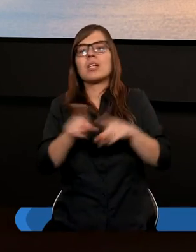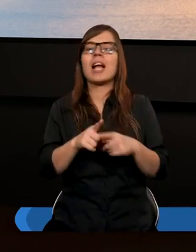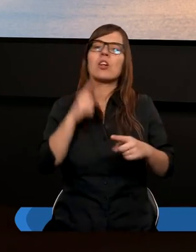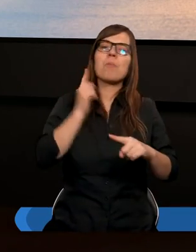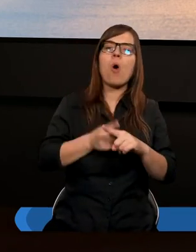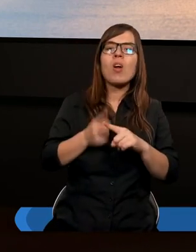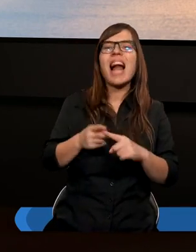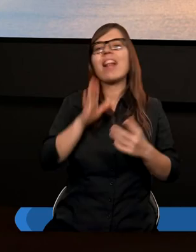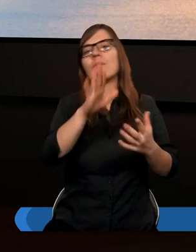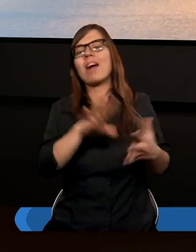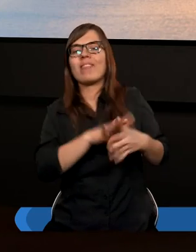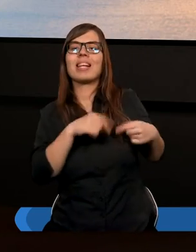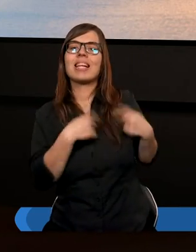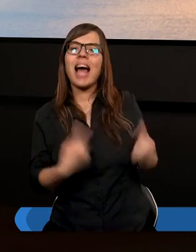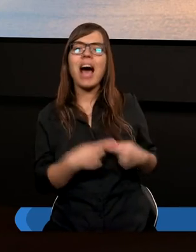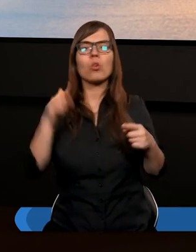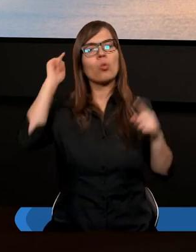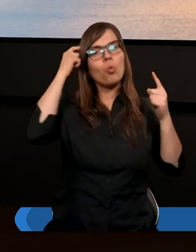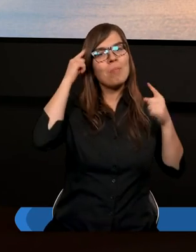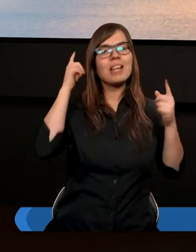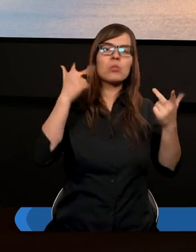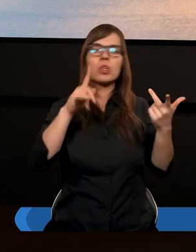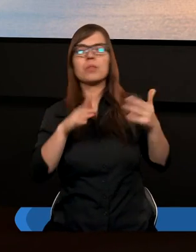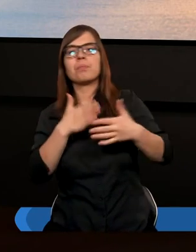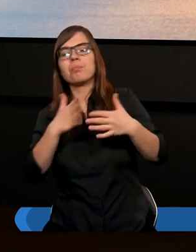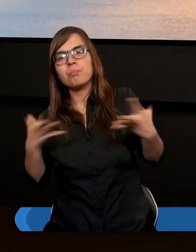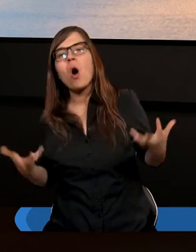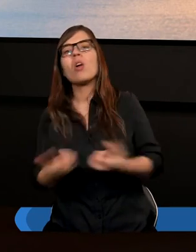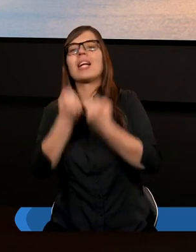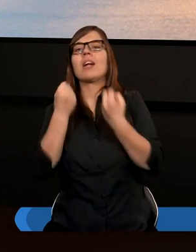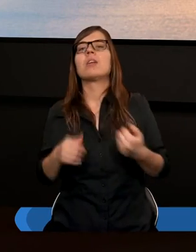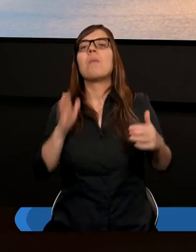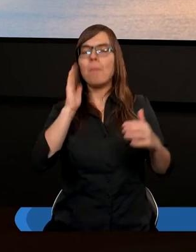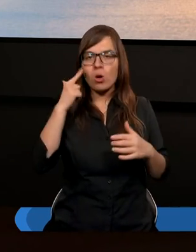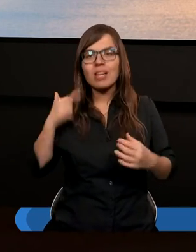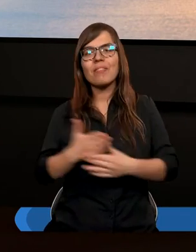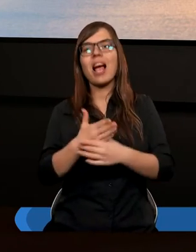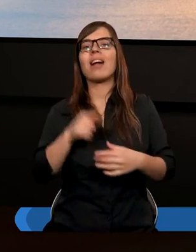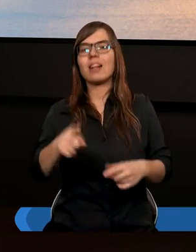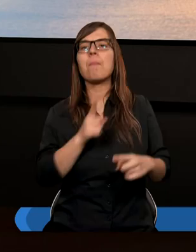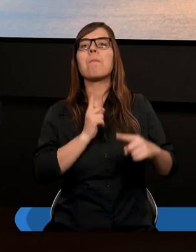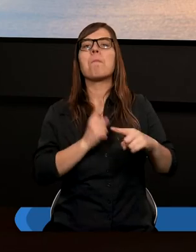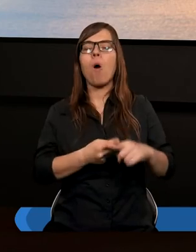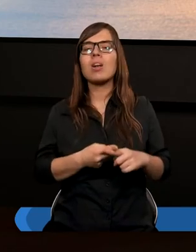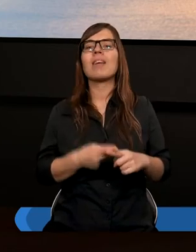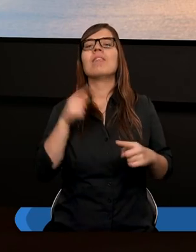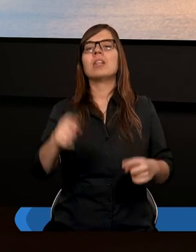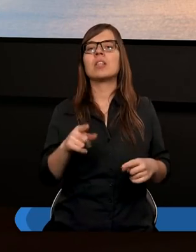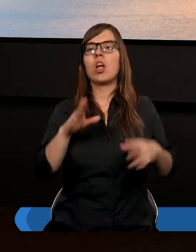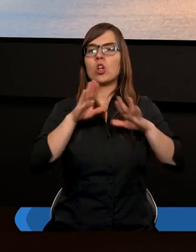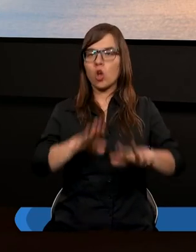postanowienie w sercu w umyśle podjęliśmy bądźmy wierni tym postanowieniem byl